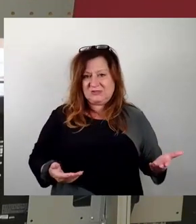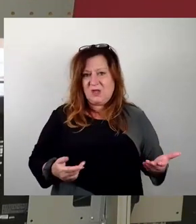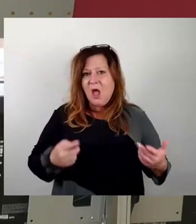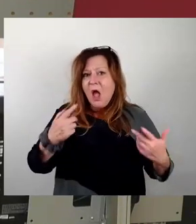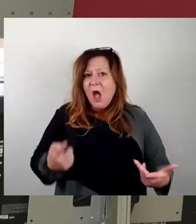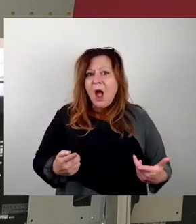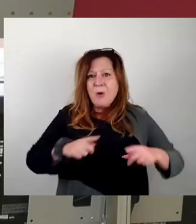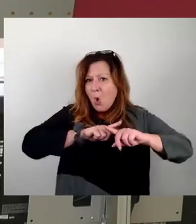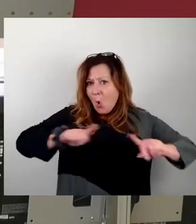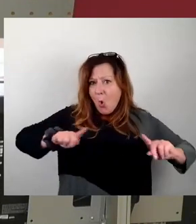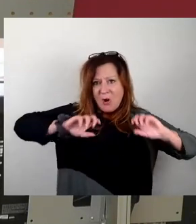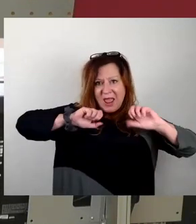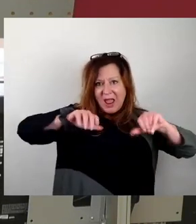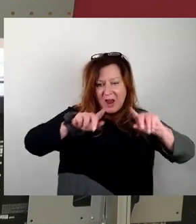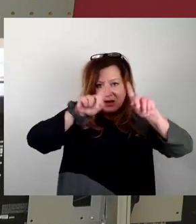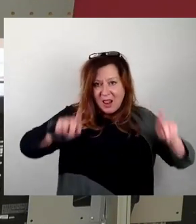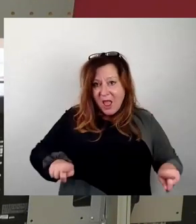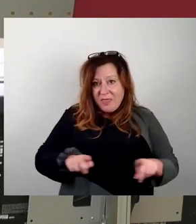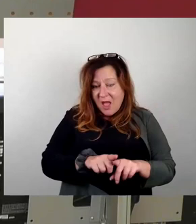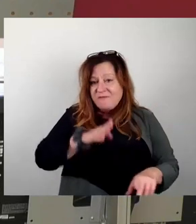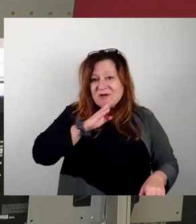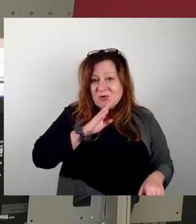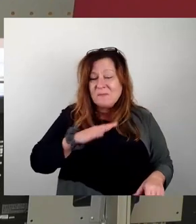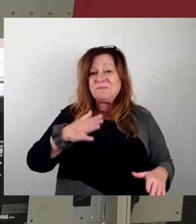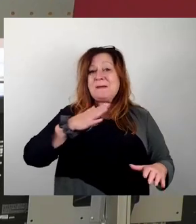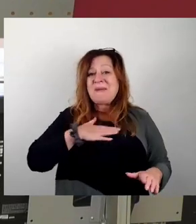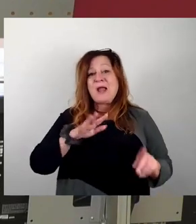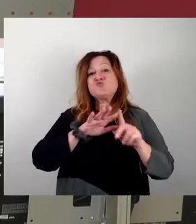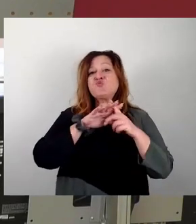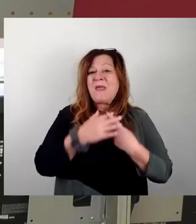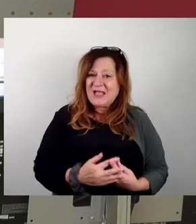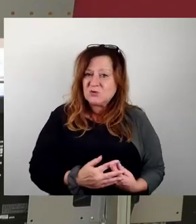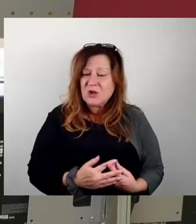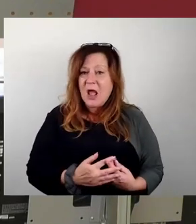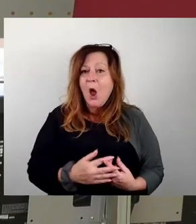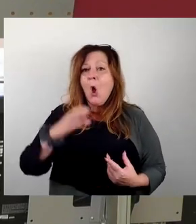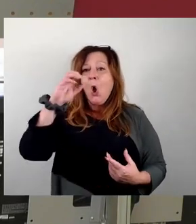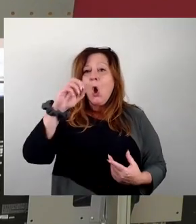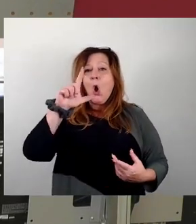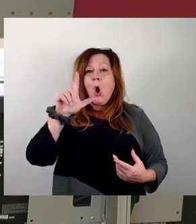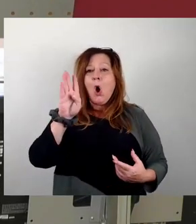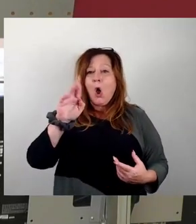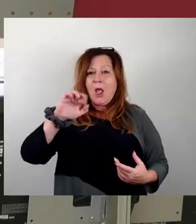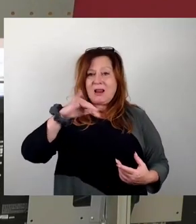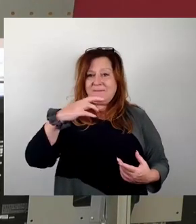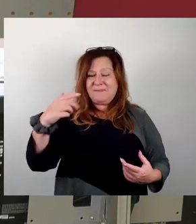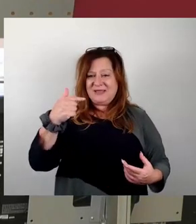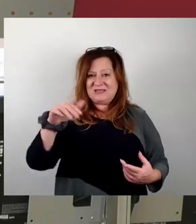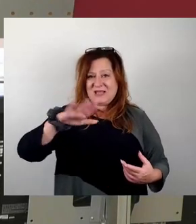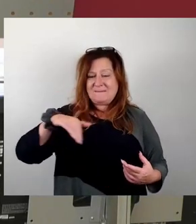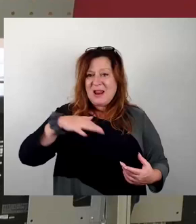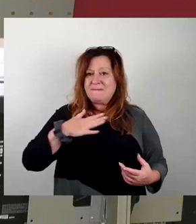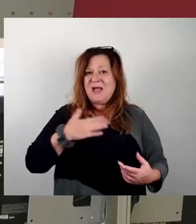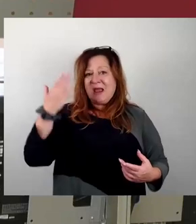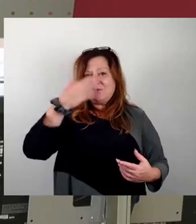Erklärtafel aus. Ich könnte mir als Kontextualisierung am Olbrichtplatz auch sehr gut vorstellen, nicht nur einfach ein paar